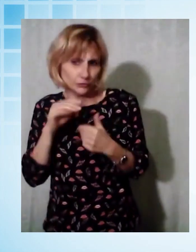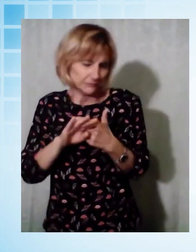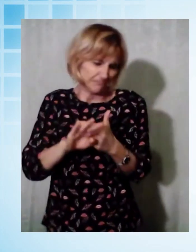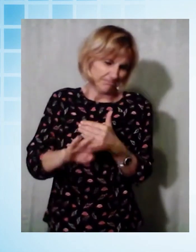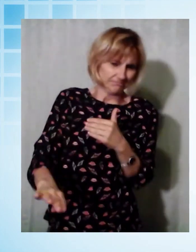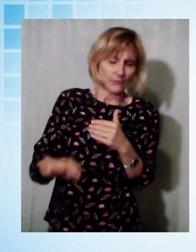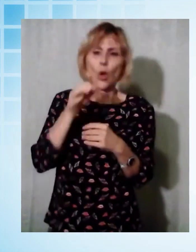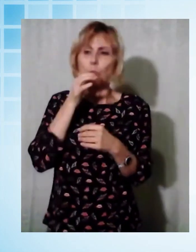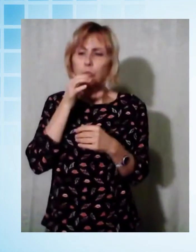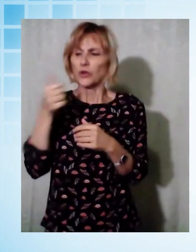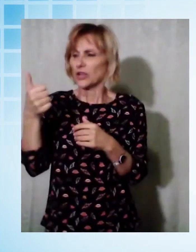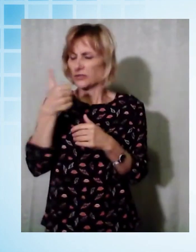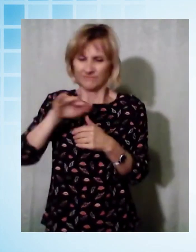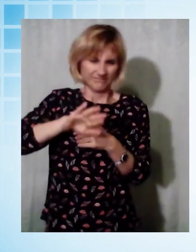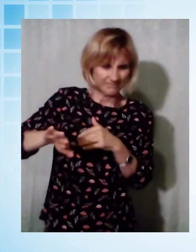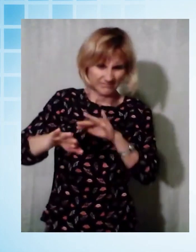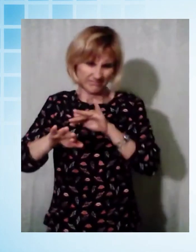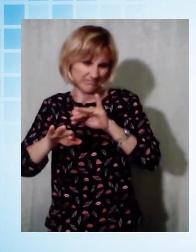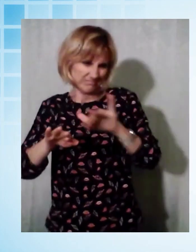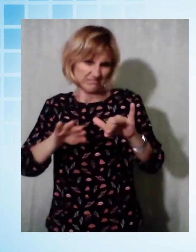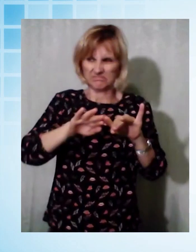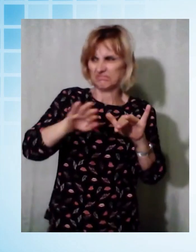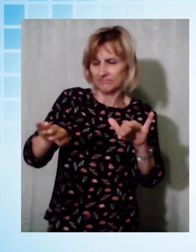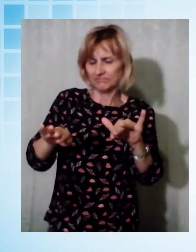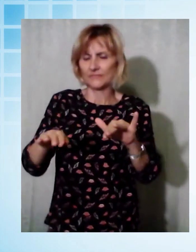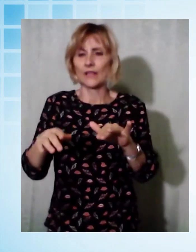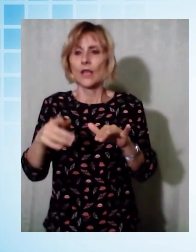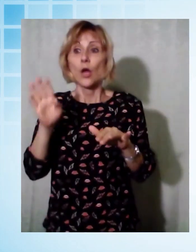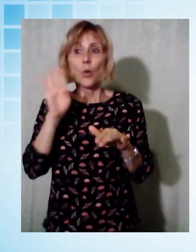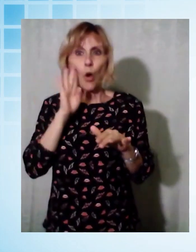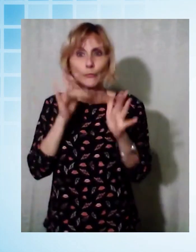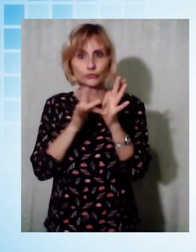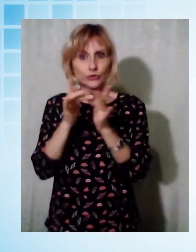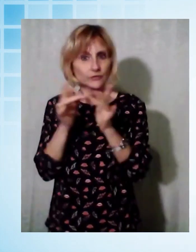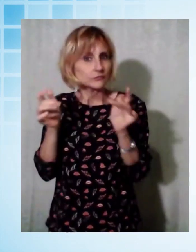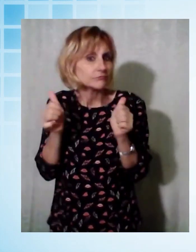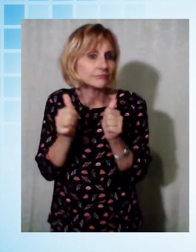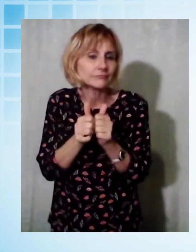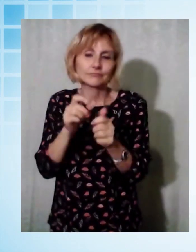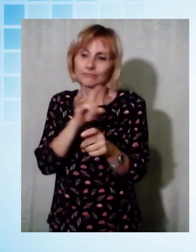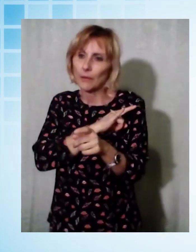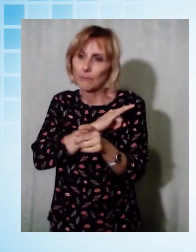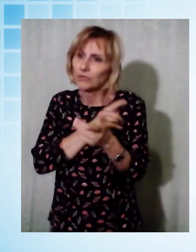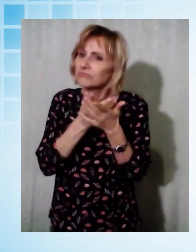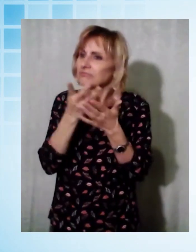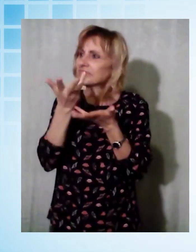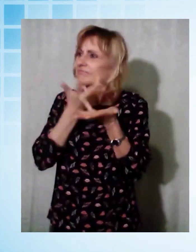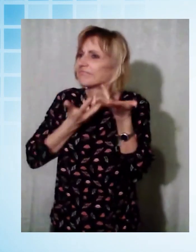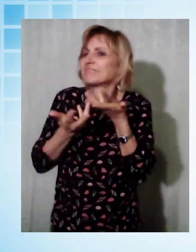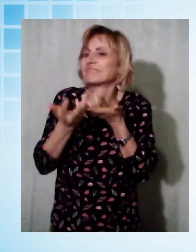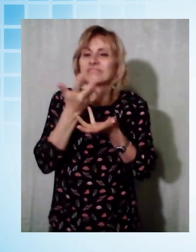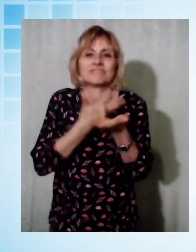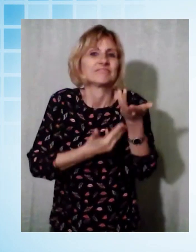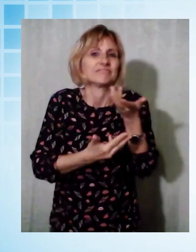esclusi dalla morale faresiaca dominante, parlano di un ebreo solidale con chi è colpito da pregiudizio e che